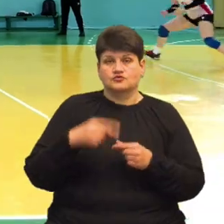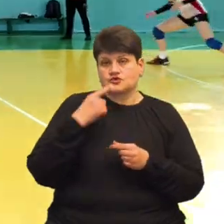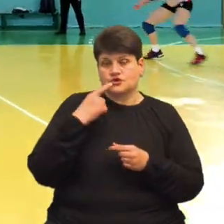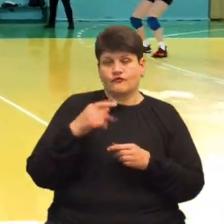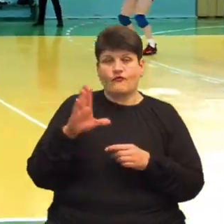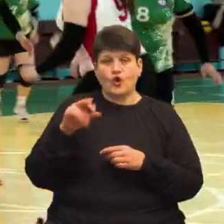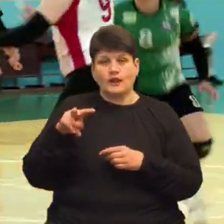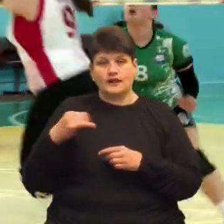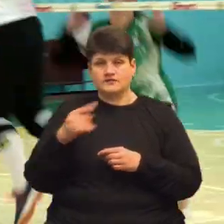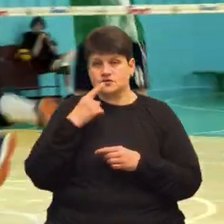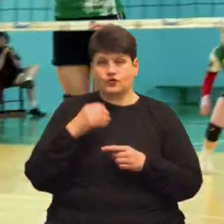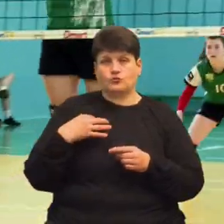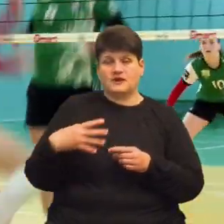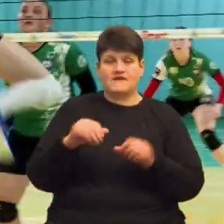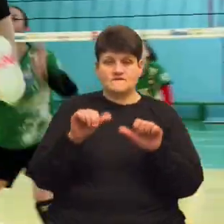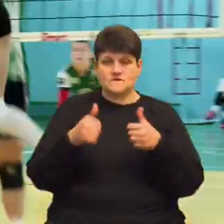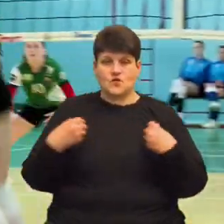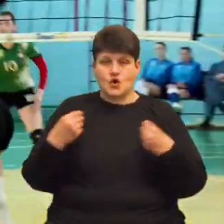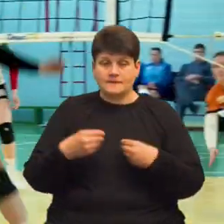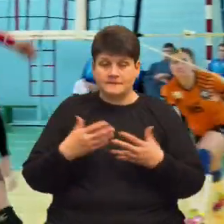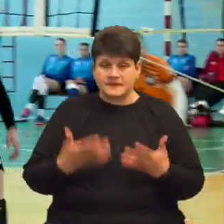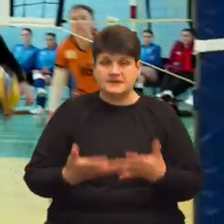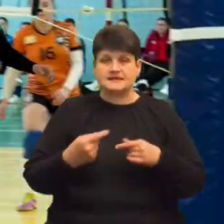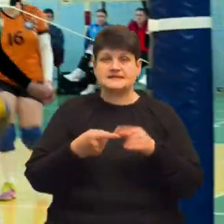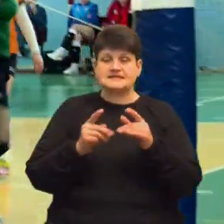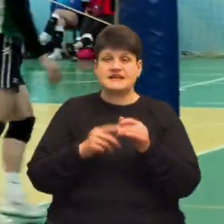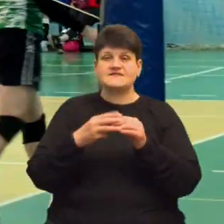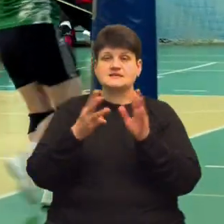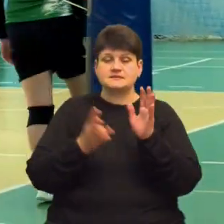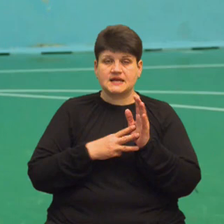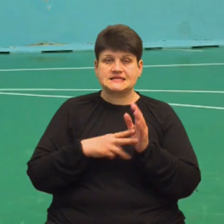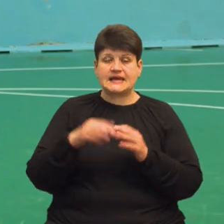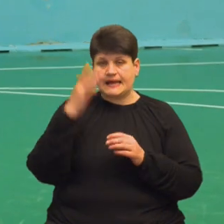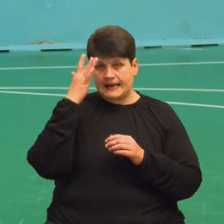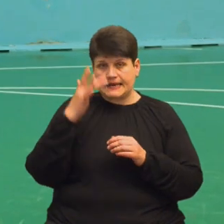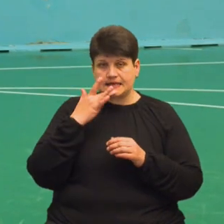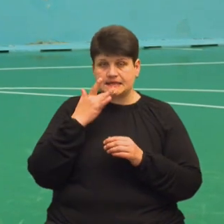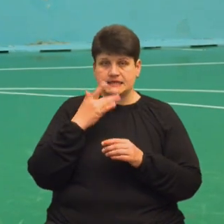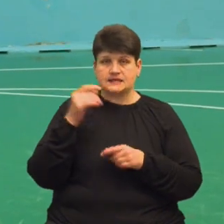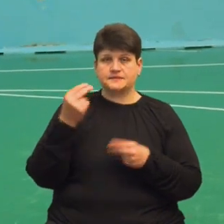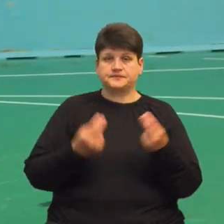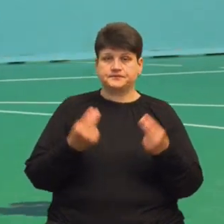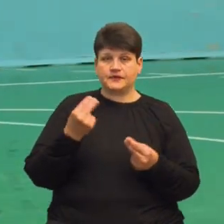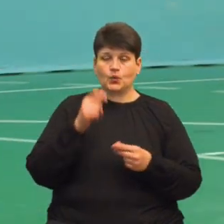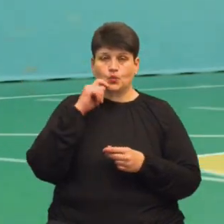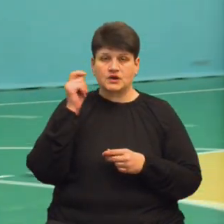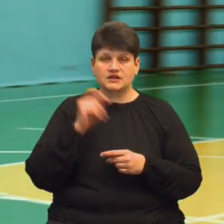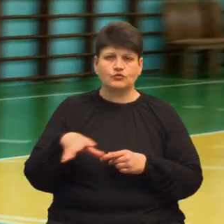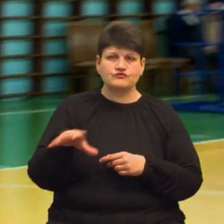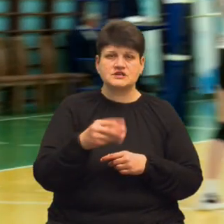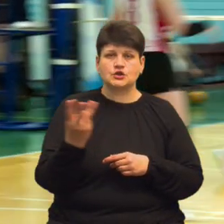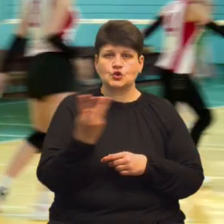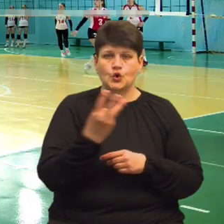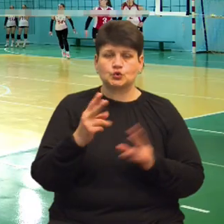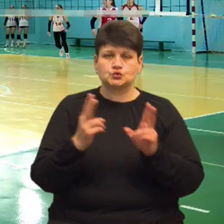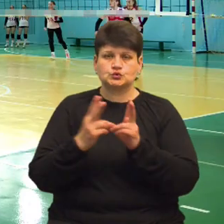формі. Це один з матчів зональних ігор 18-ї літньої універсіади України. У всіх трьох партіях до 25 очок